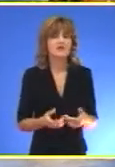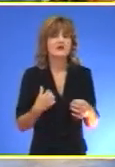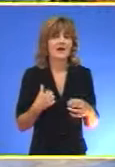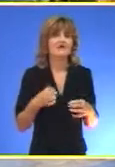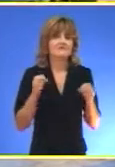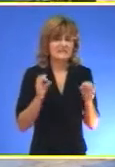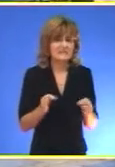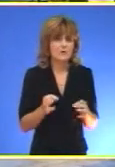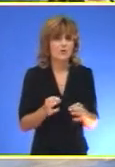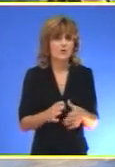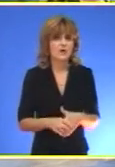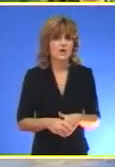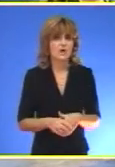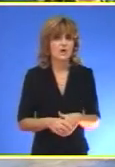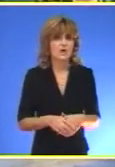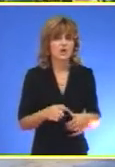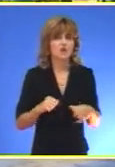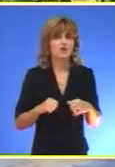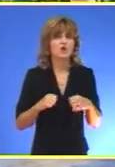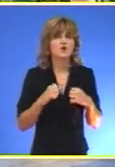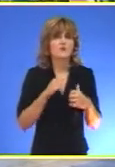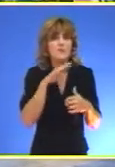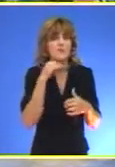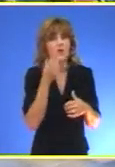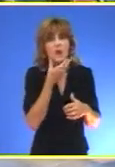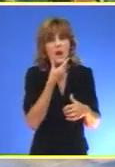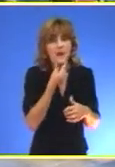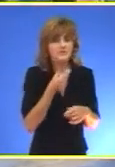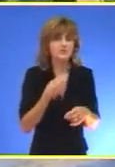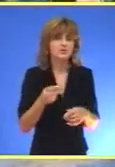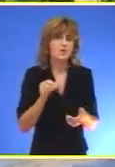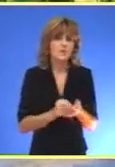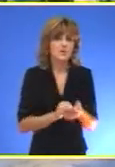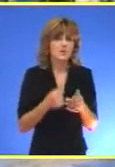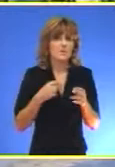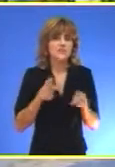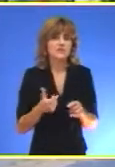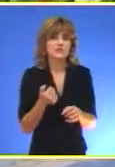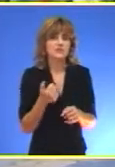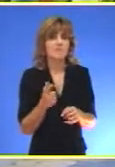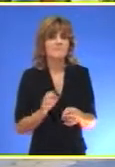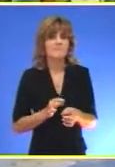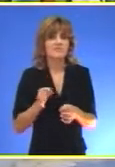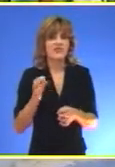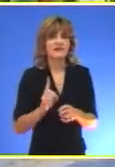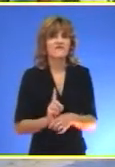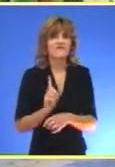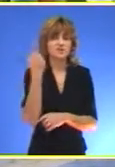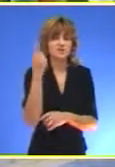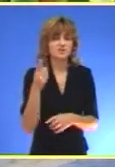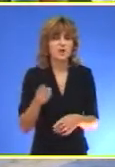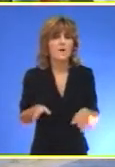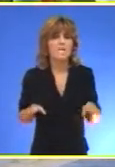sam da bi doživje bio mnogo lepši, mnogo putpuni da smo mogli otići par stotinak metara više pa i da poletimo